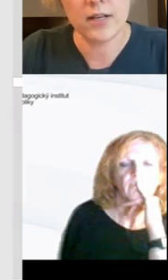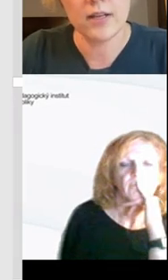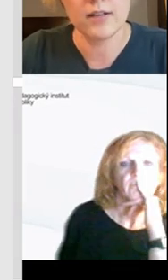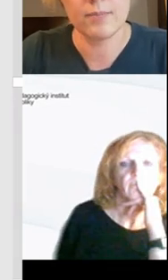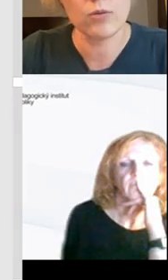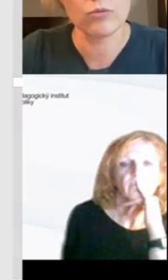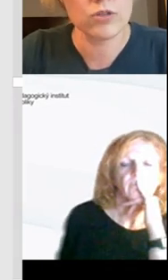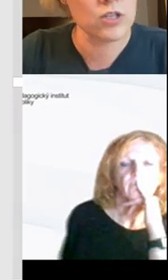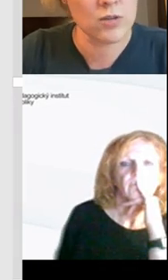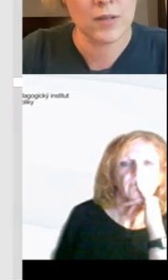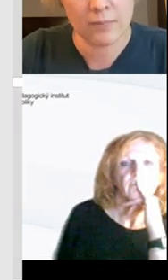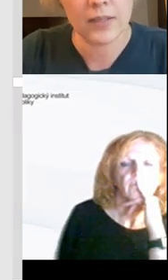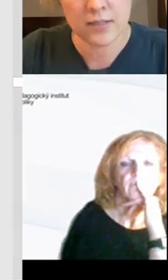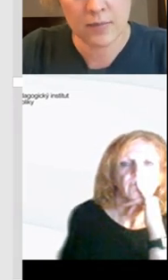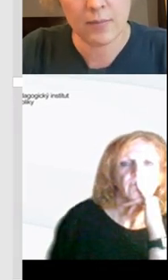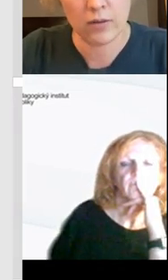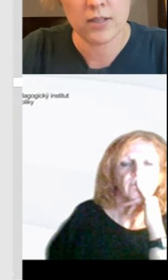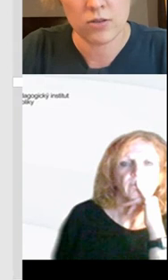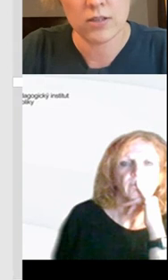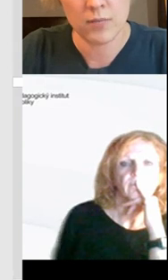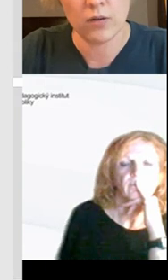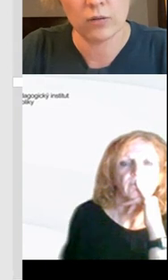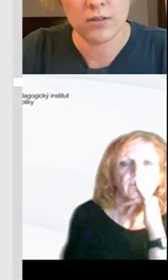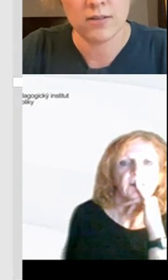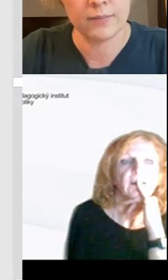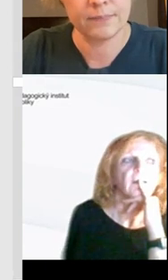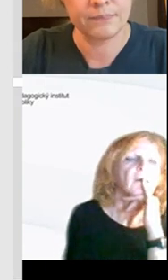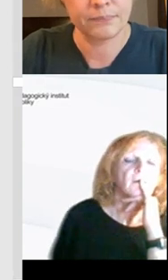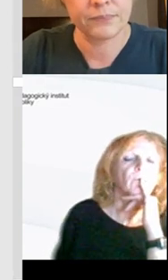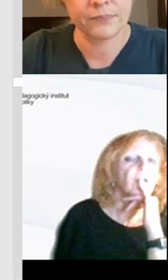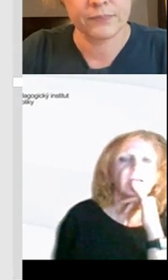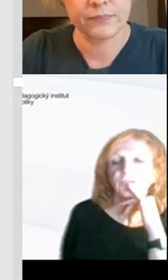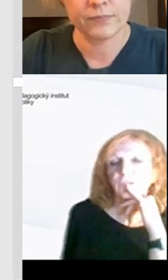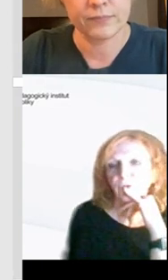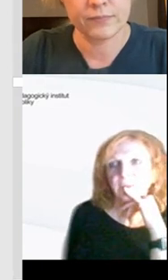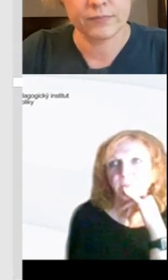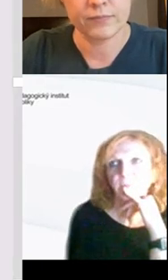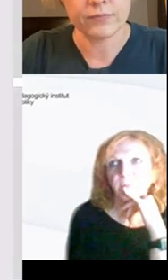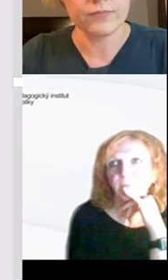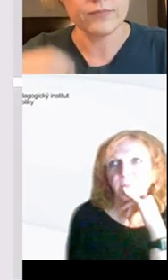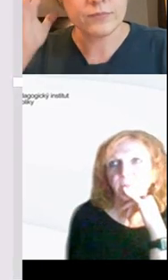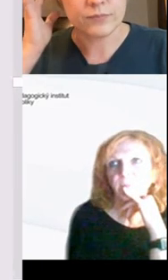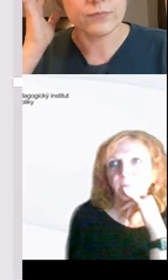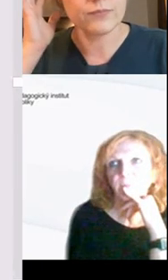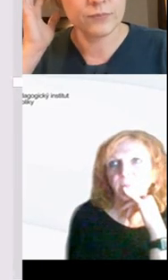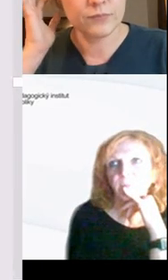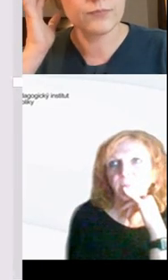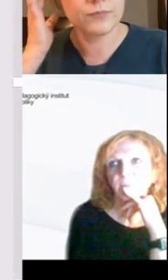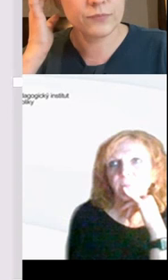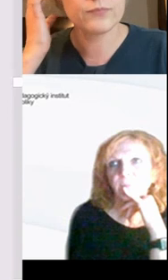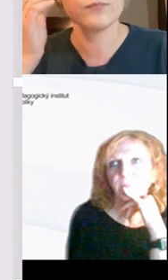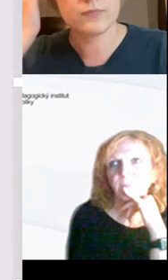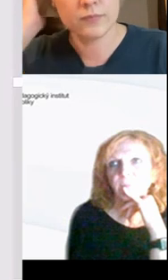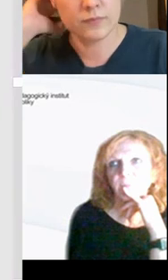od nás těžáci měli, pokud už s ničím jiným, tak s tímhle by od nás těžáci měli odcházet. Možná, že teď může být mimo někdo jako trošku